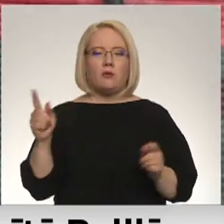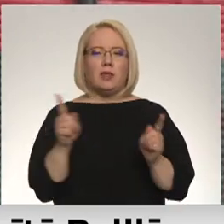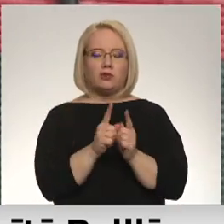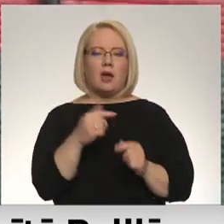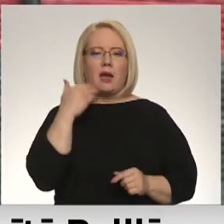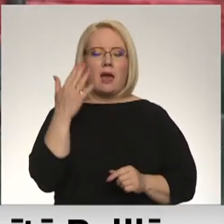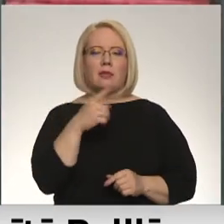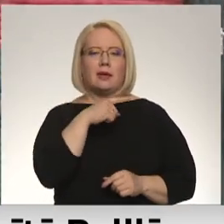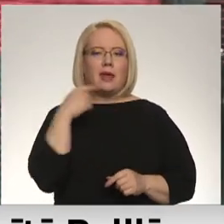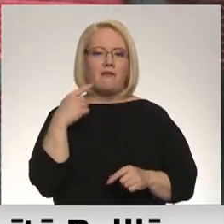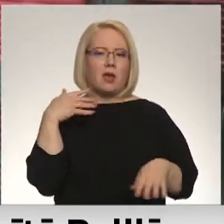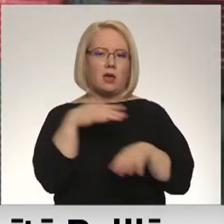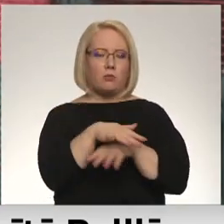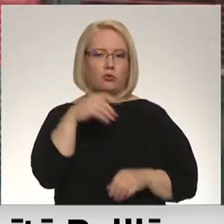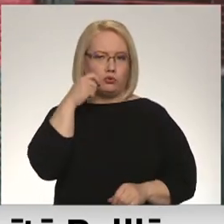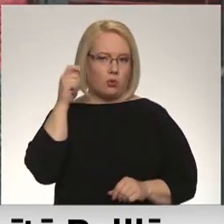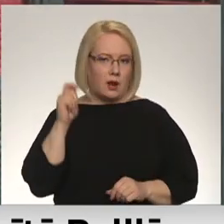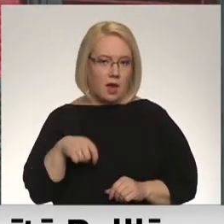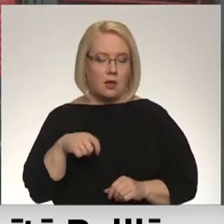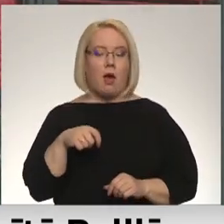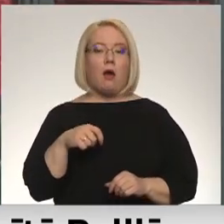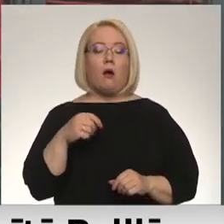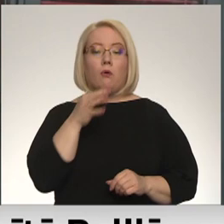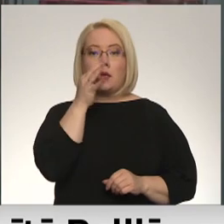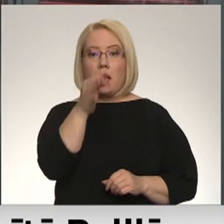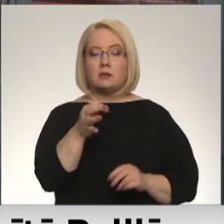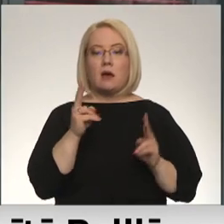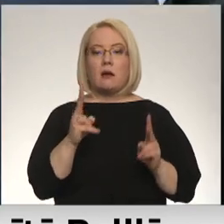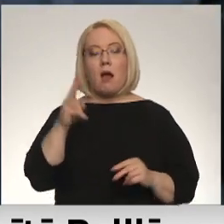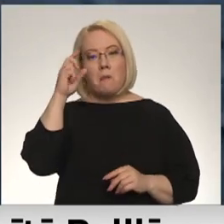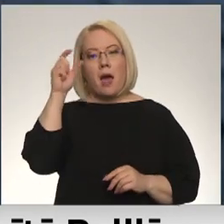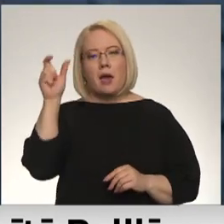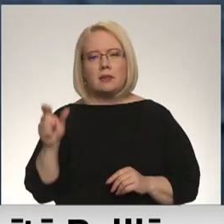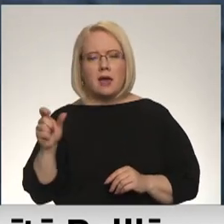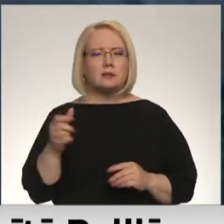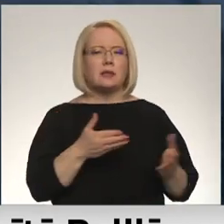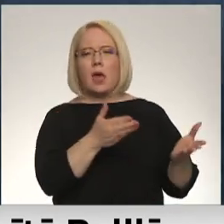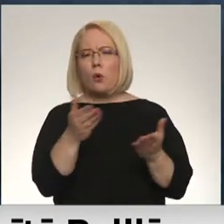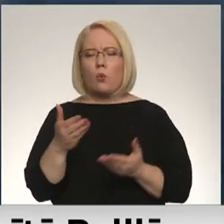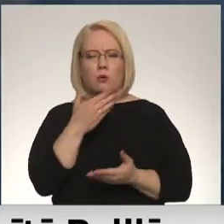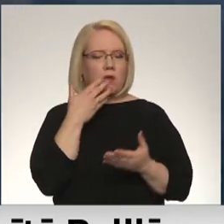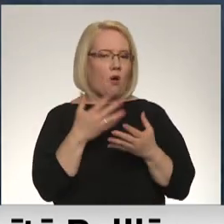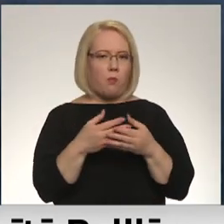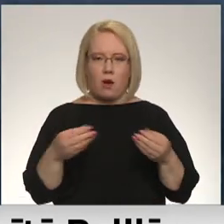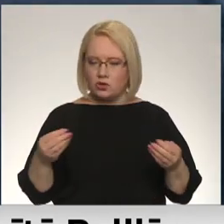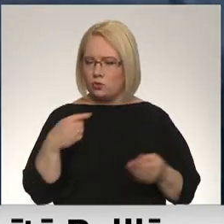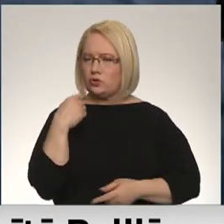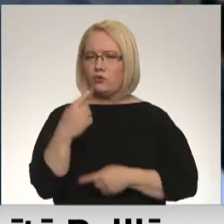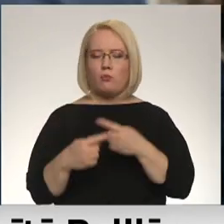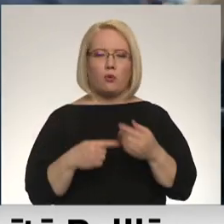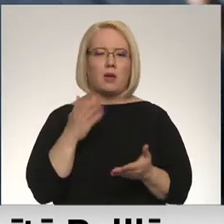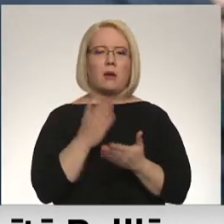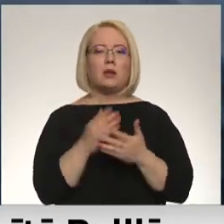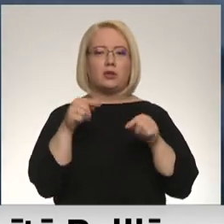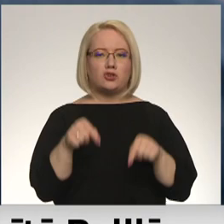ir iebrukusi Ukraiņā. Un jāteic, ka Baidēnas nekur nav pazūdījis. Viņš joprojām ir šeit,